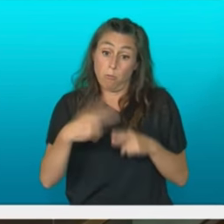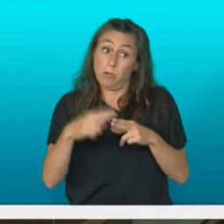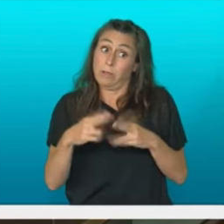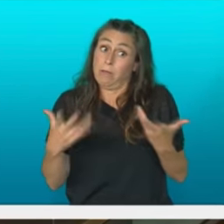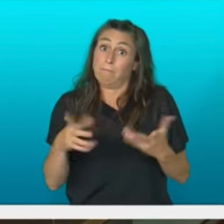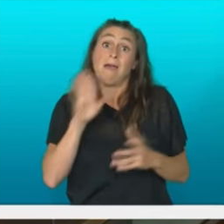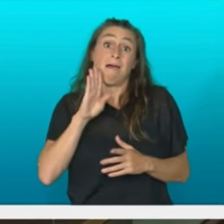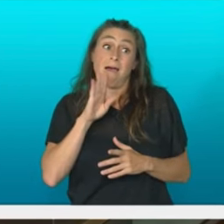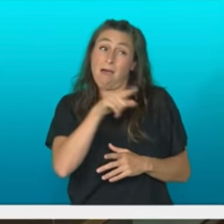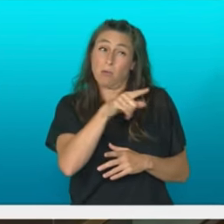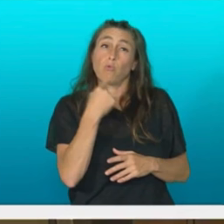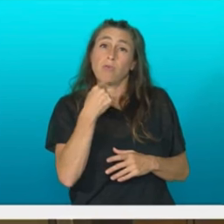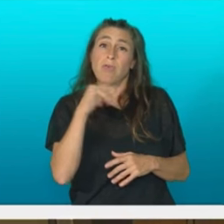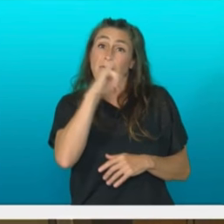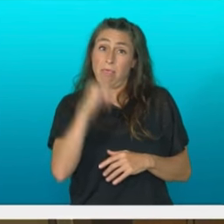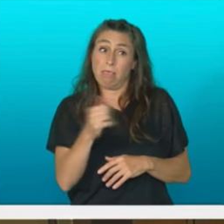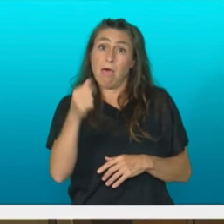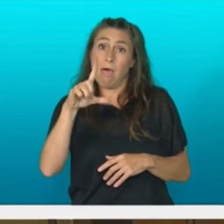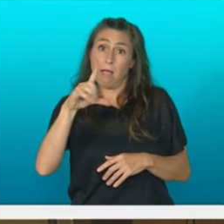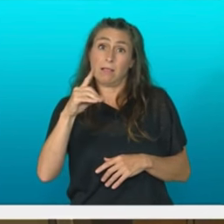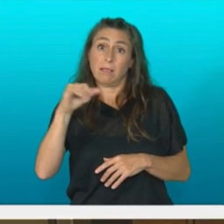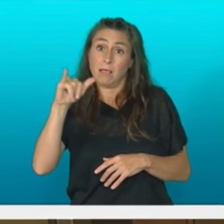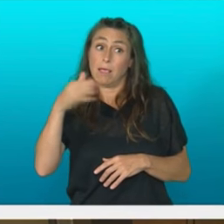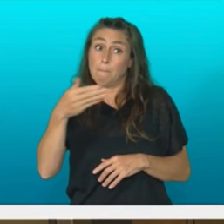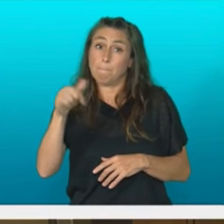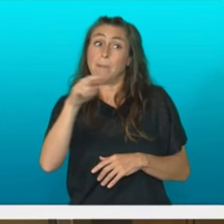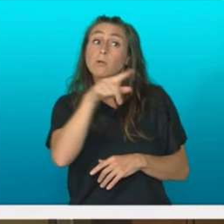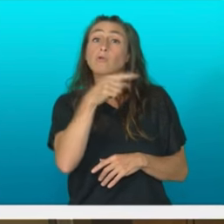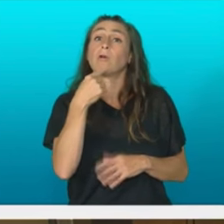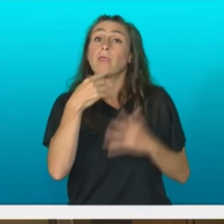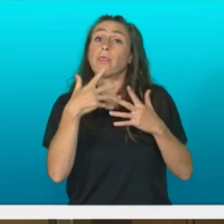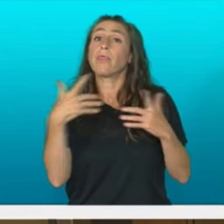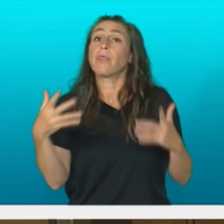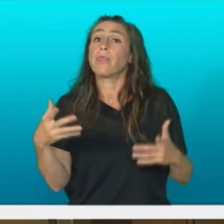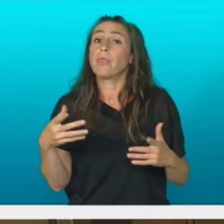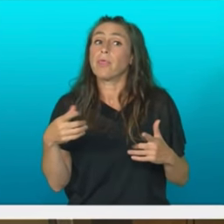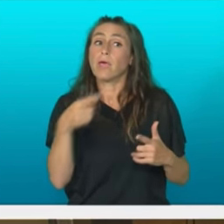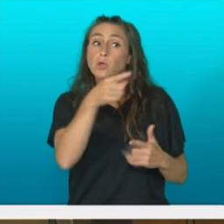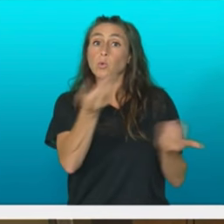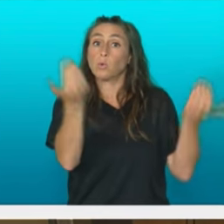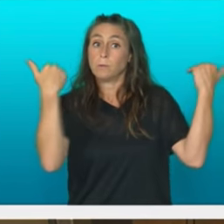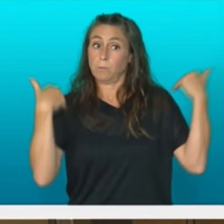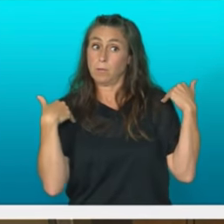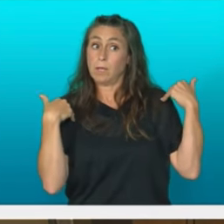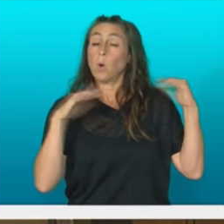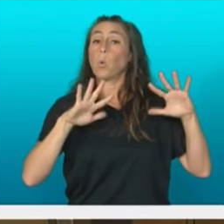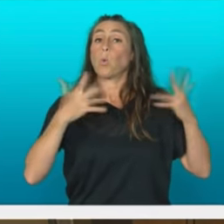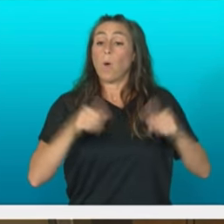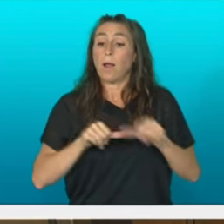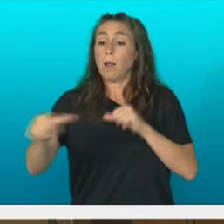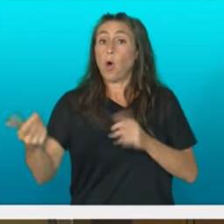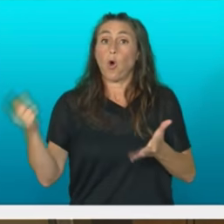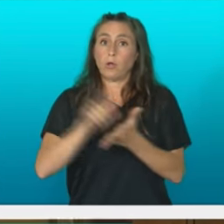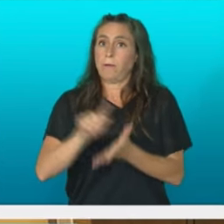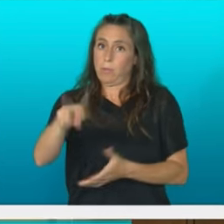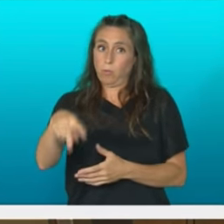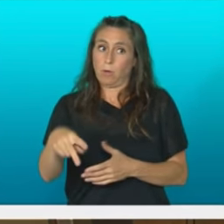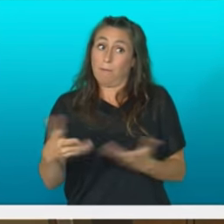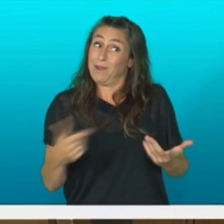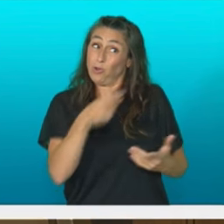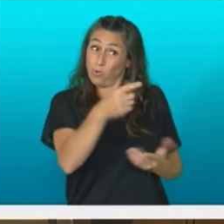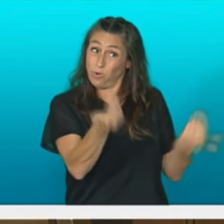esan duzuna ekarnen inuke gogora momentu batean. Esan duzu, zure erantzukizuna berriro gerta ez da dien saiatzea dela, baina zure